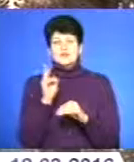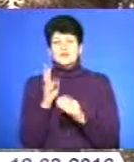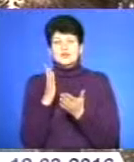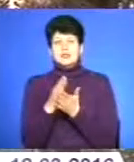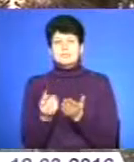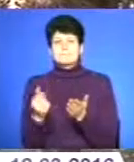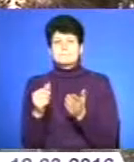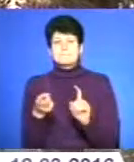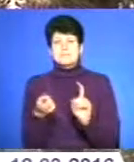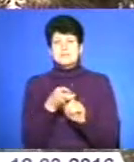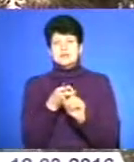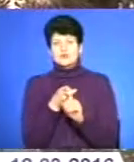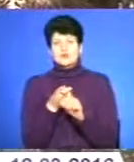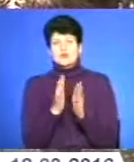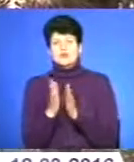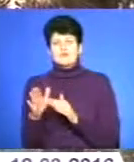причетні до порадкування території Тернопільської області.